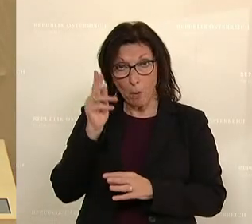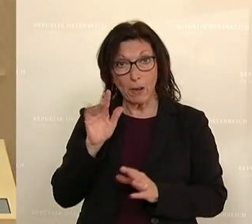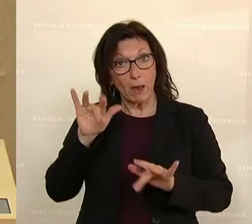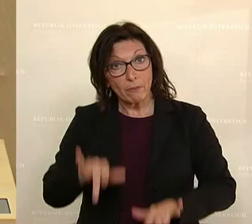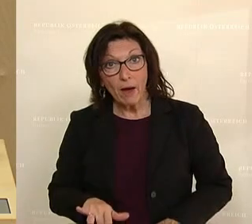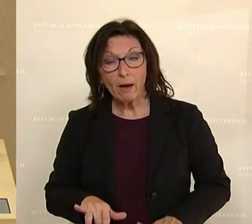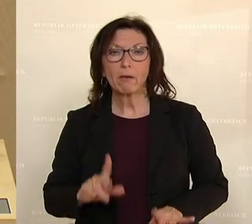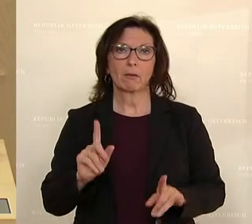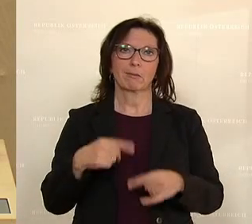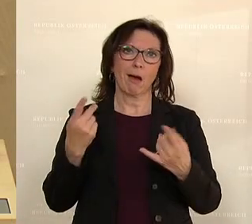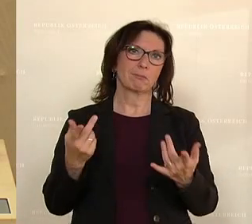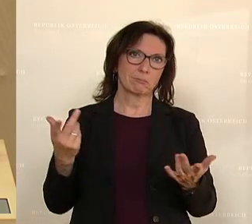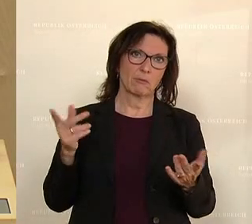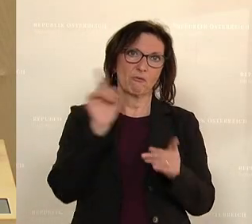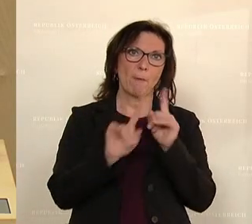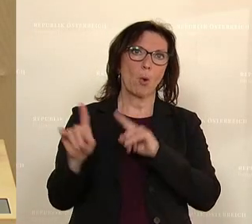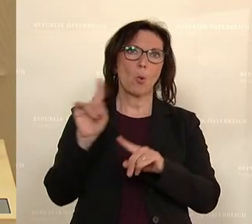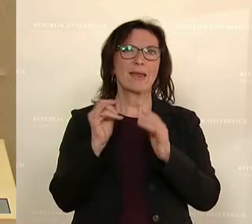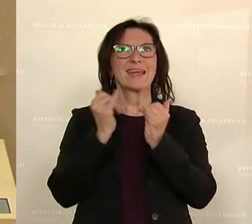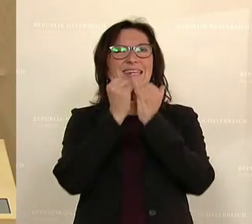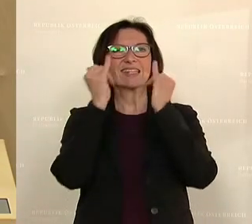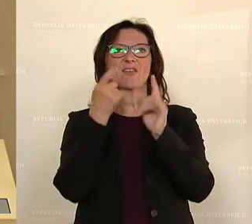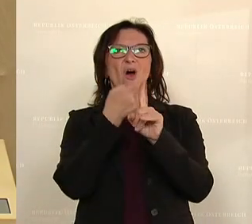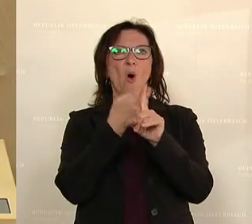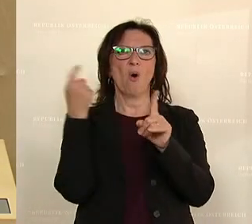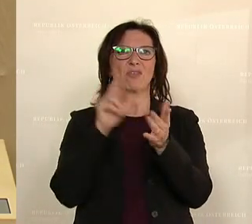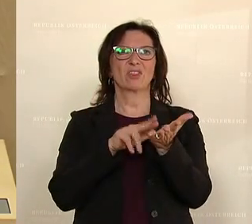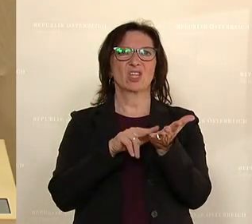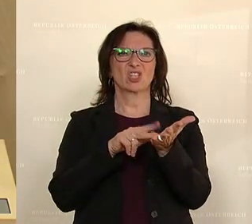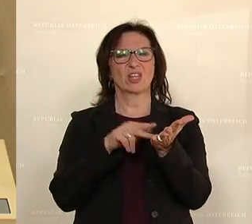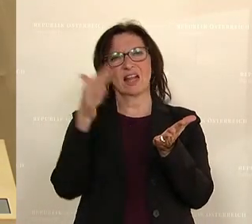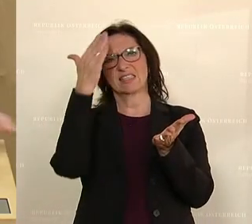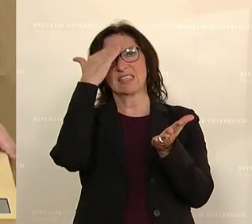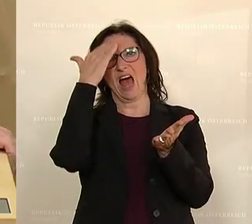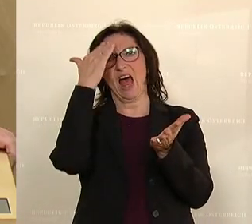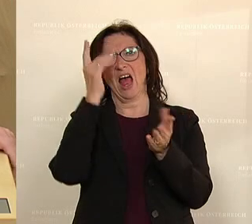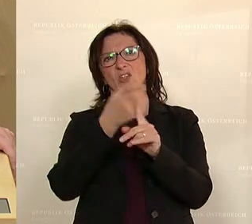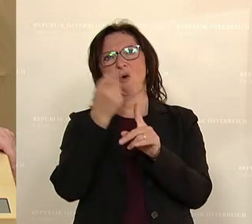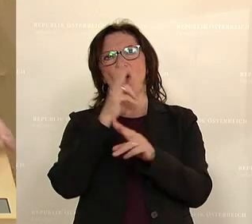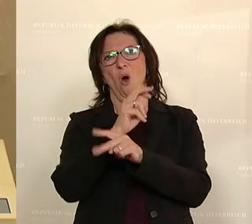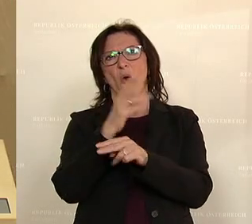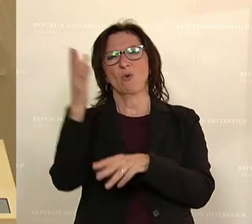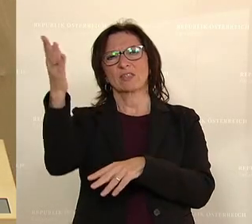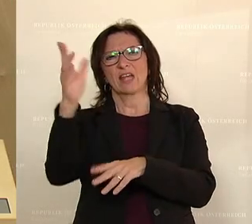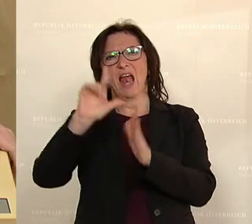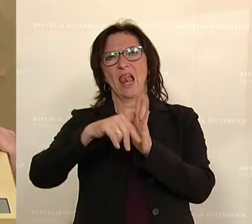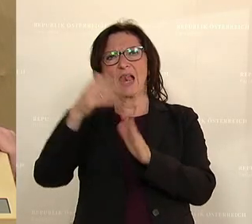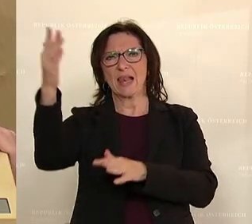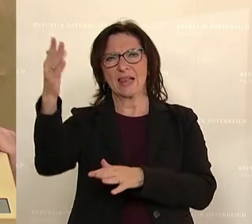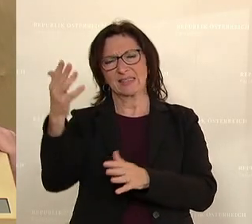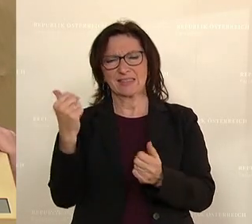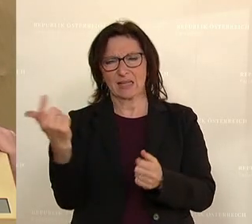Konstrukt wie das Institute of Digital Science Austria in Linz nicht zustande gekommen, weil das passt irgendwie